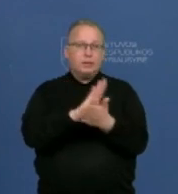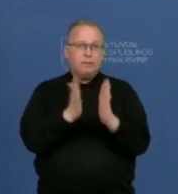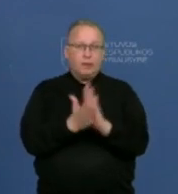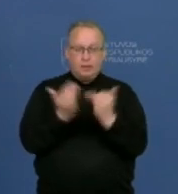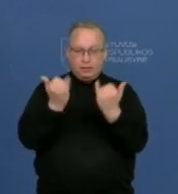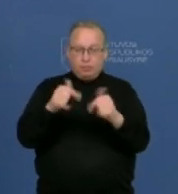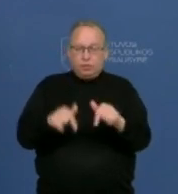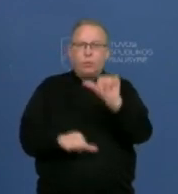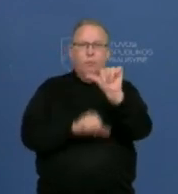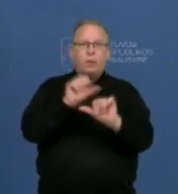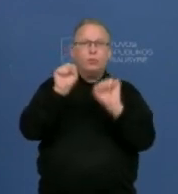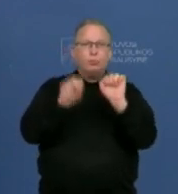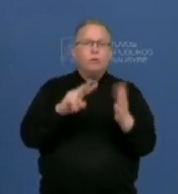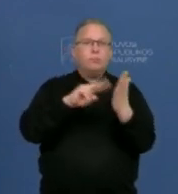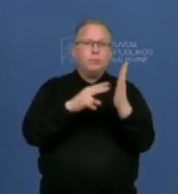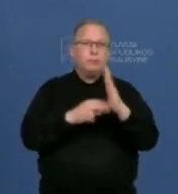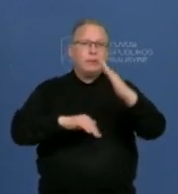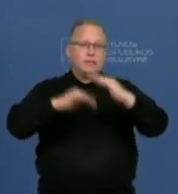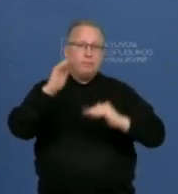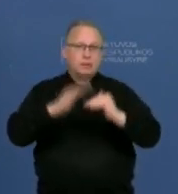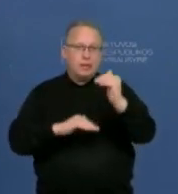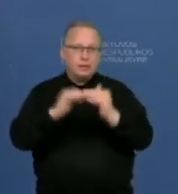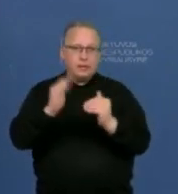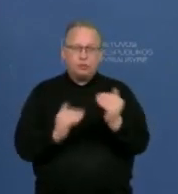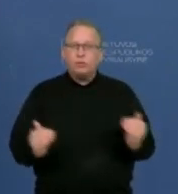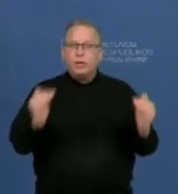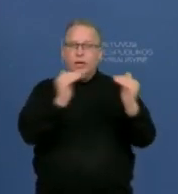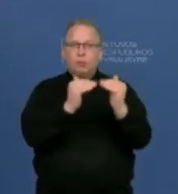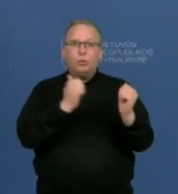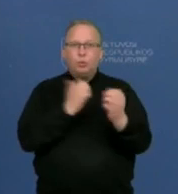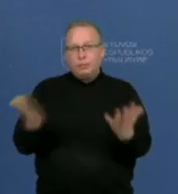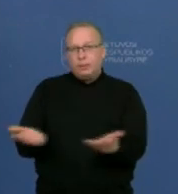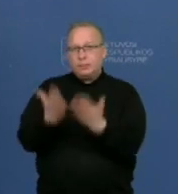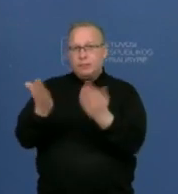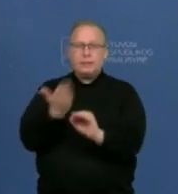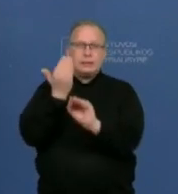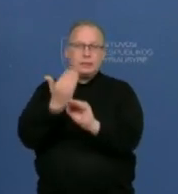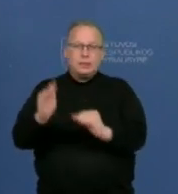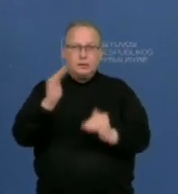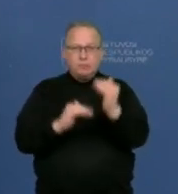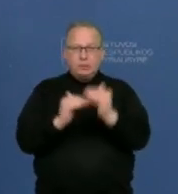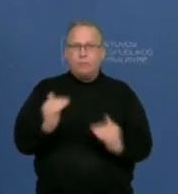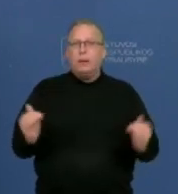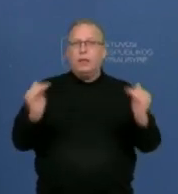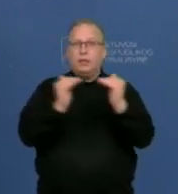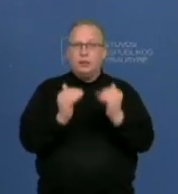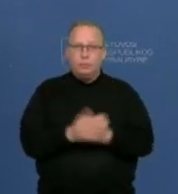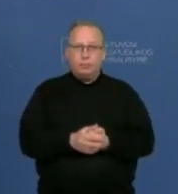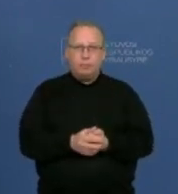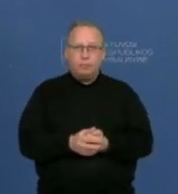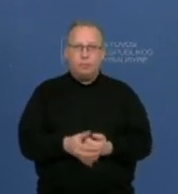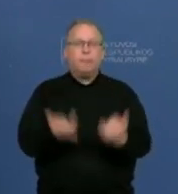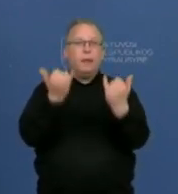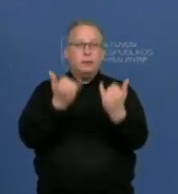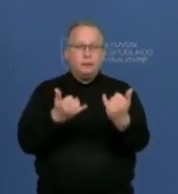dabar jau nuo šių metų galime planuoti specializacijos lygių, turime ir skaitinimas skirti specializacijos lygių. Iki